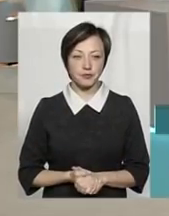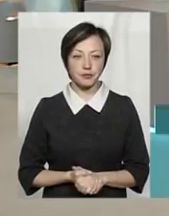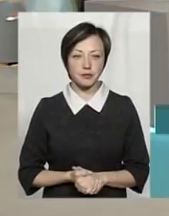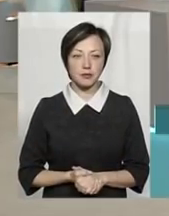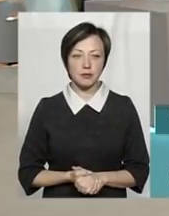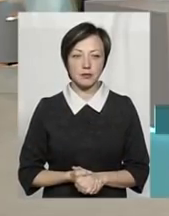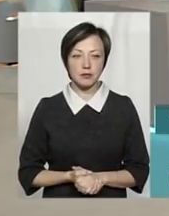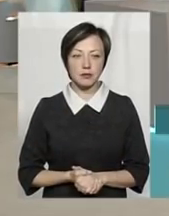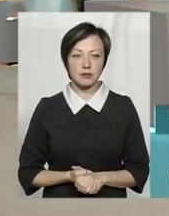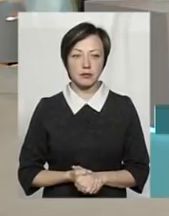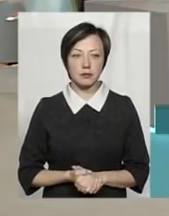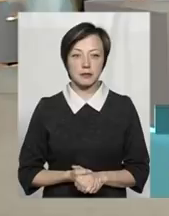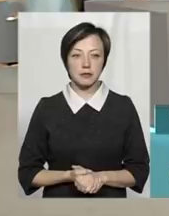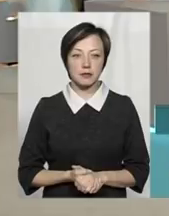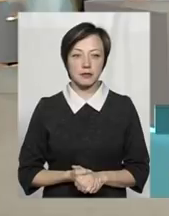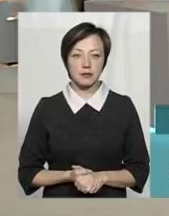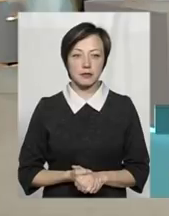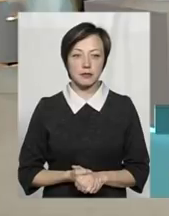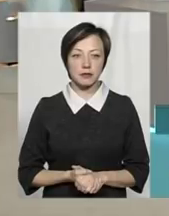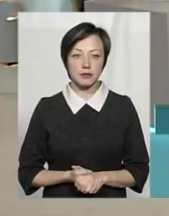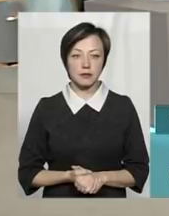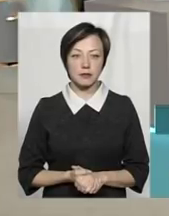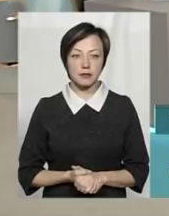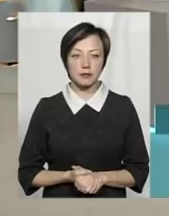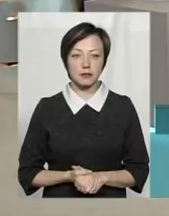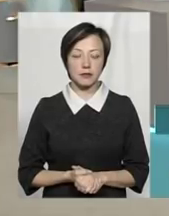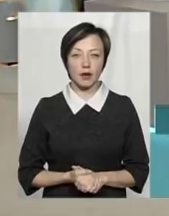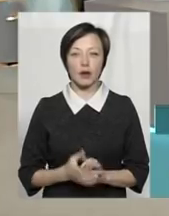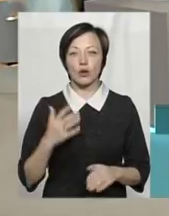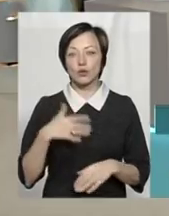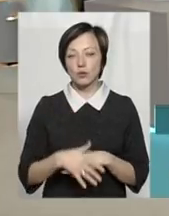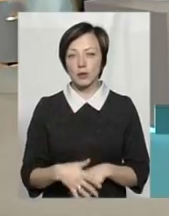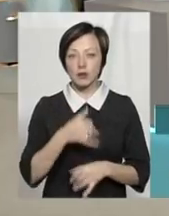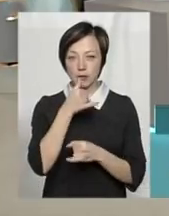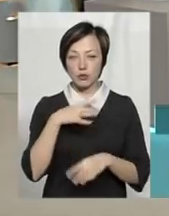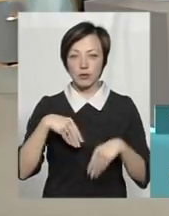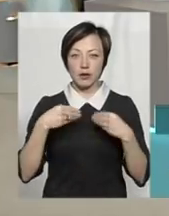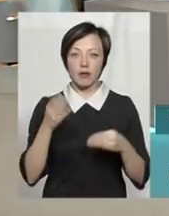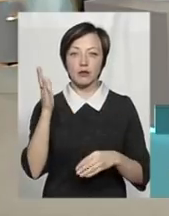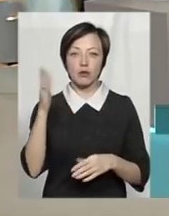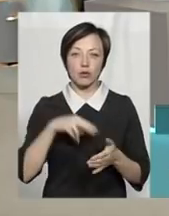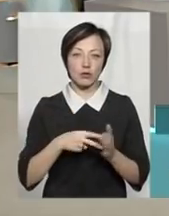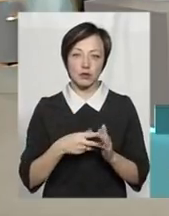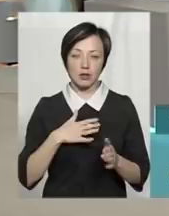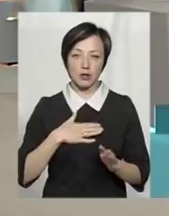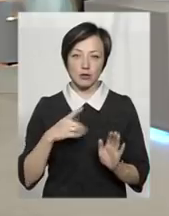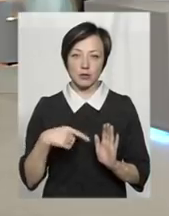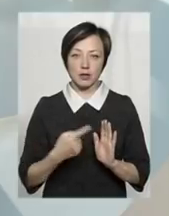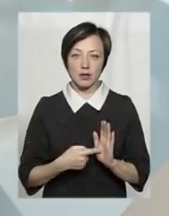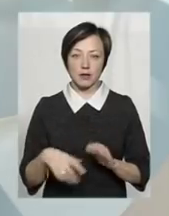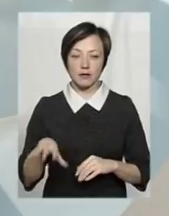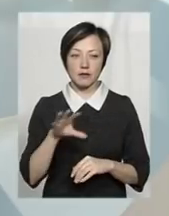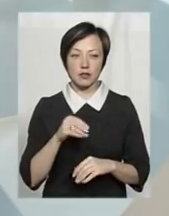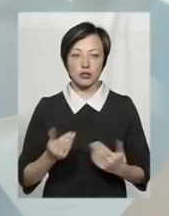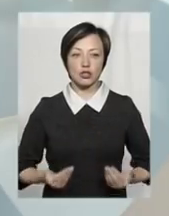розумієте, що ми не можемо ніяких давати прогнозів, тому що це взагалі не наше питання. Всі